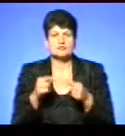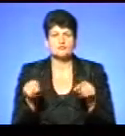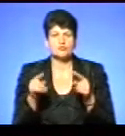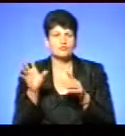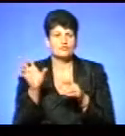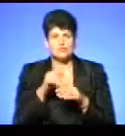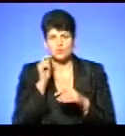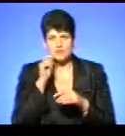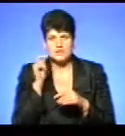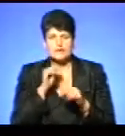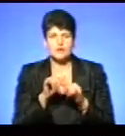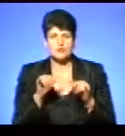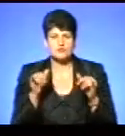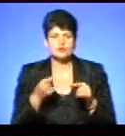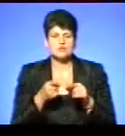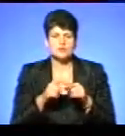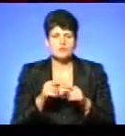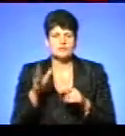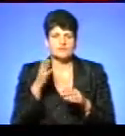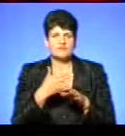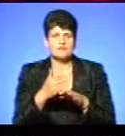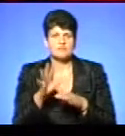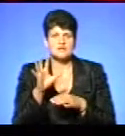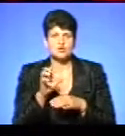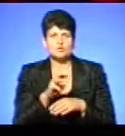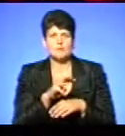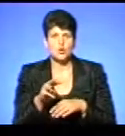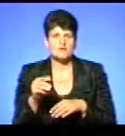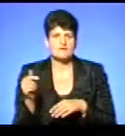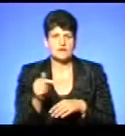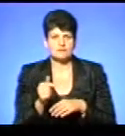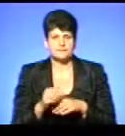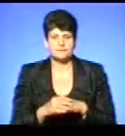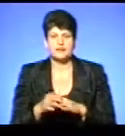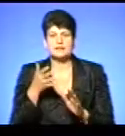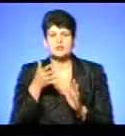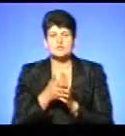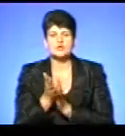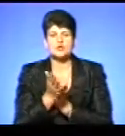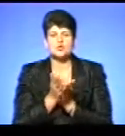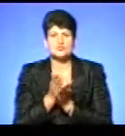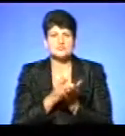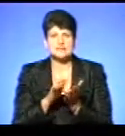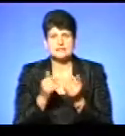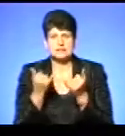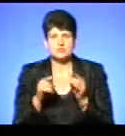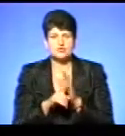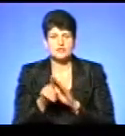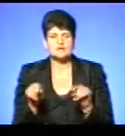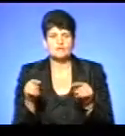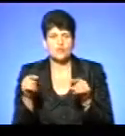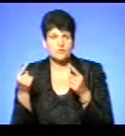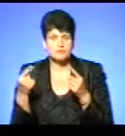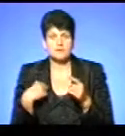розвиток інклюзивної освіти в Україні виділили 500 мільйонів гривень. Інклюзивно-ресурсні центри зараз почали створюватись, бо ми